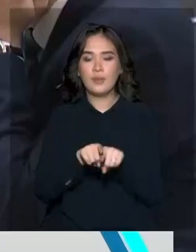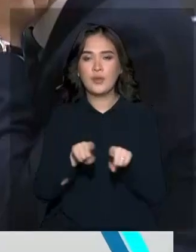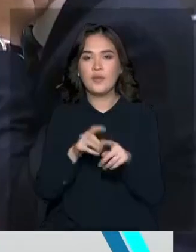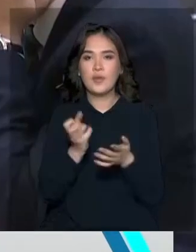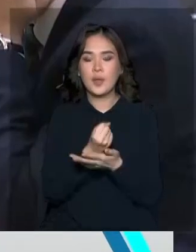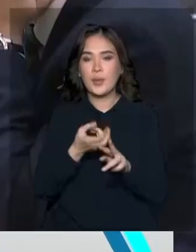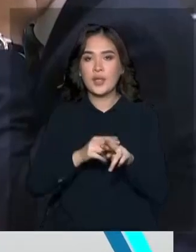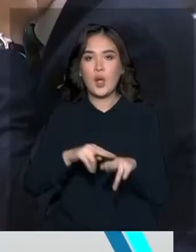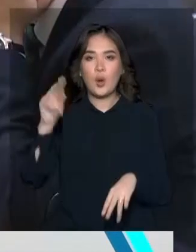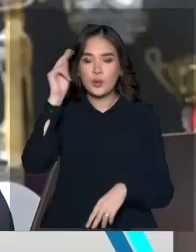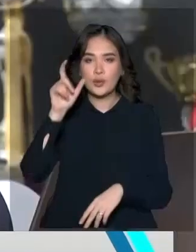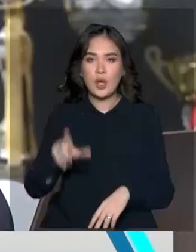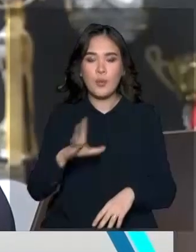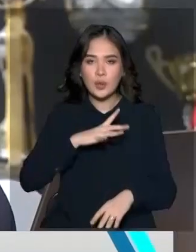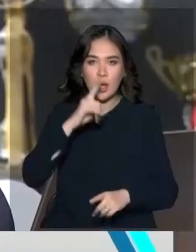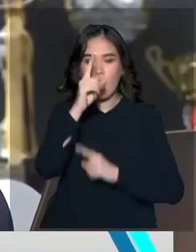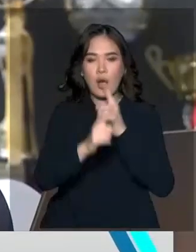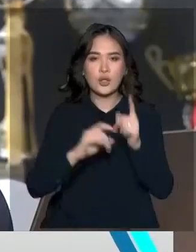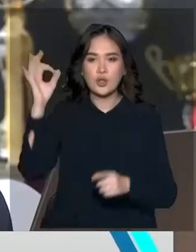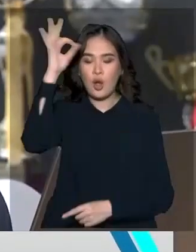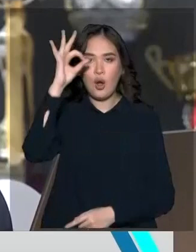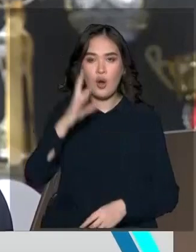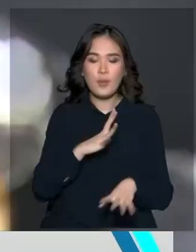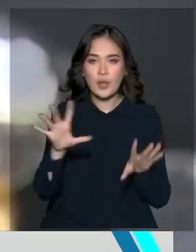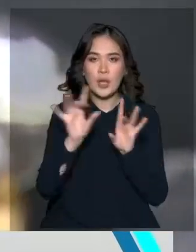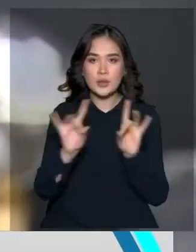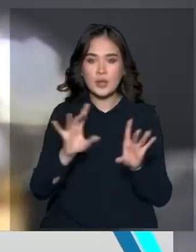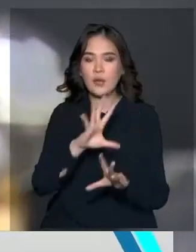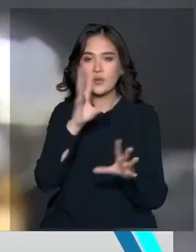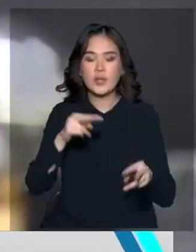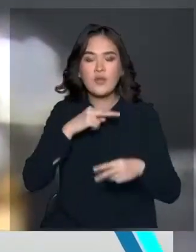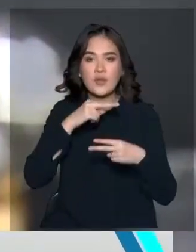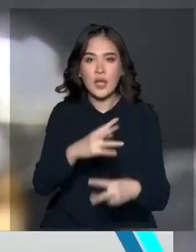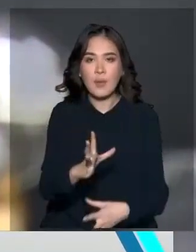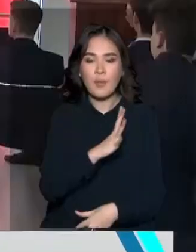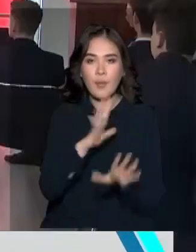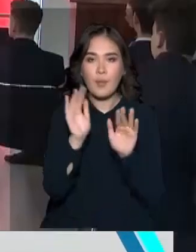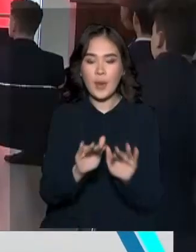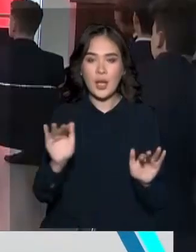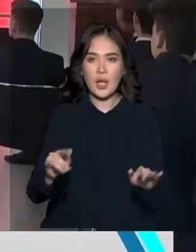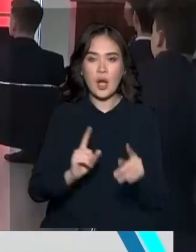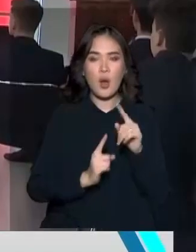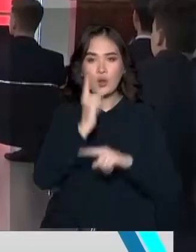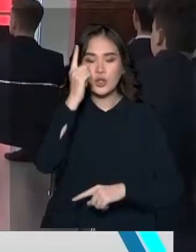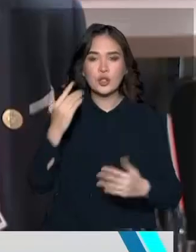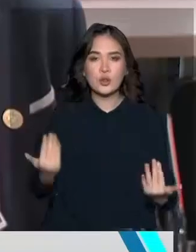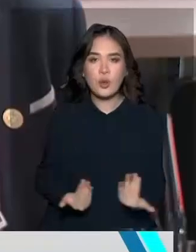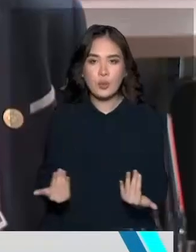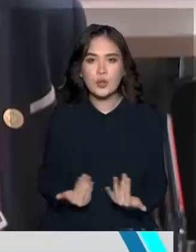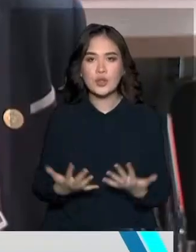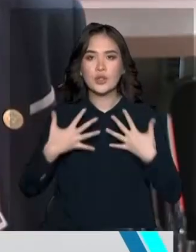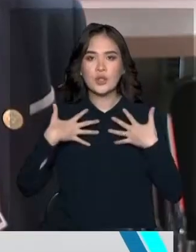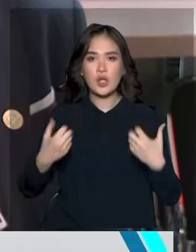Дарында оқушының ғаршы туралы жасаған жұлбасы халқаралық ойындардың назарына әлікті. Ол балларға ғаршытағы өмірдің денсаулығымызға